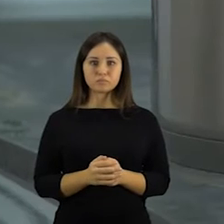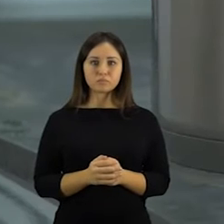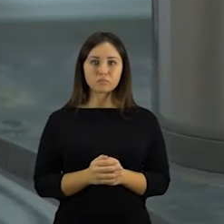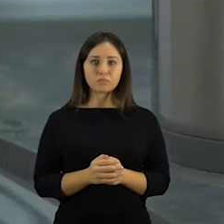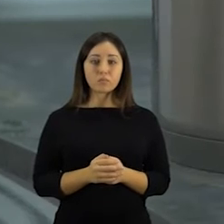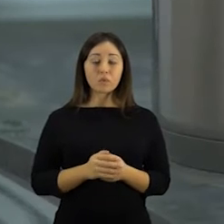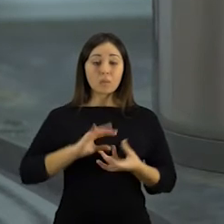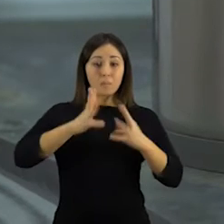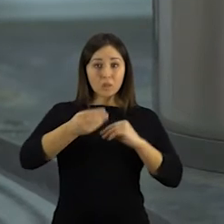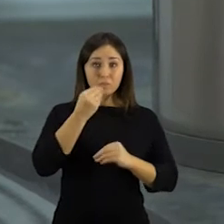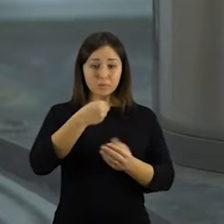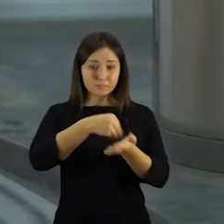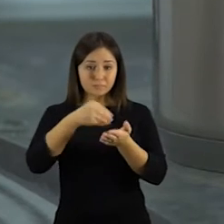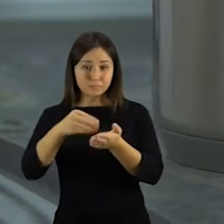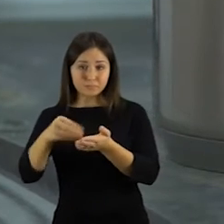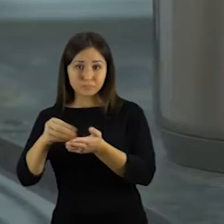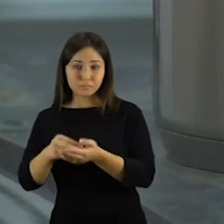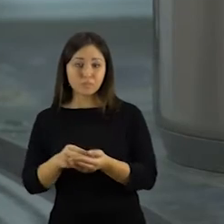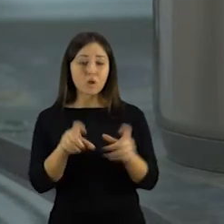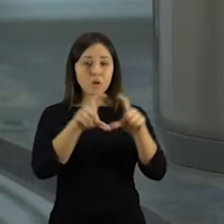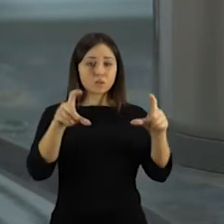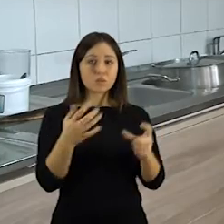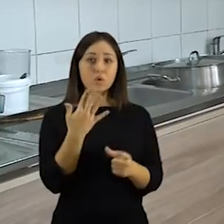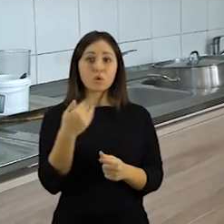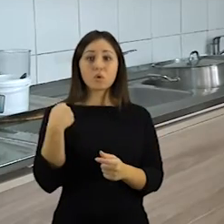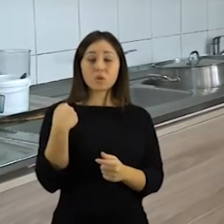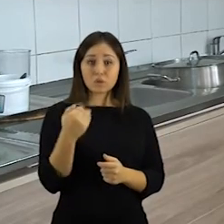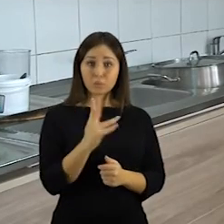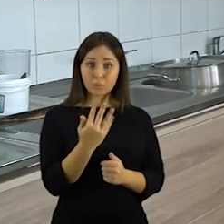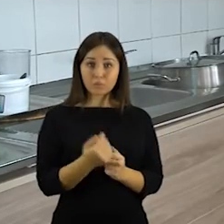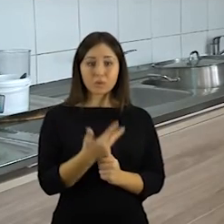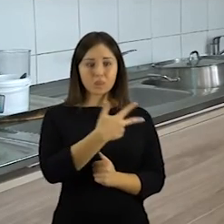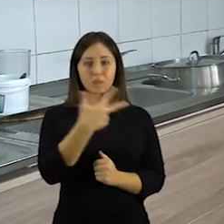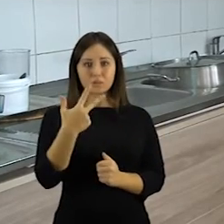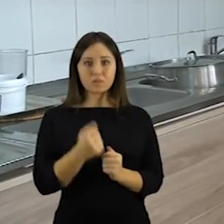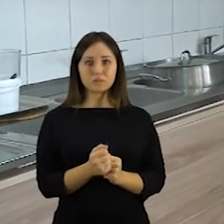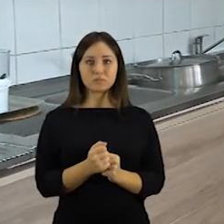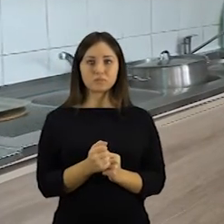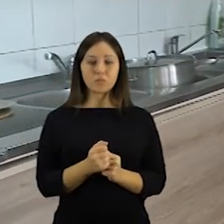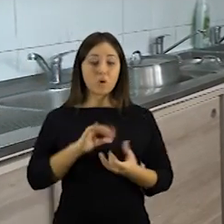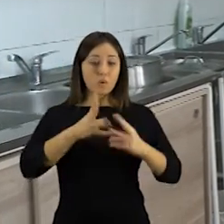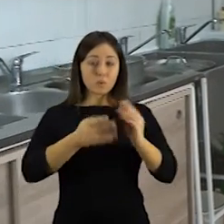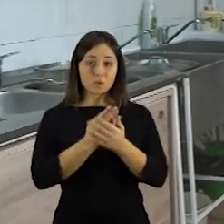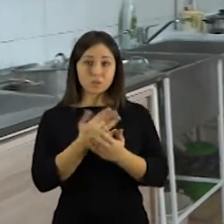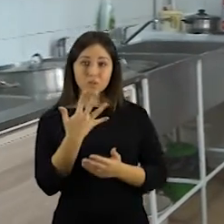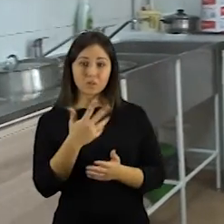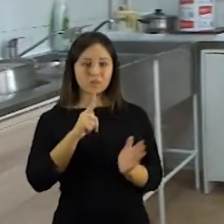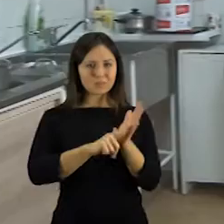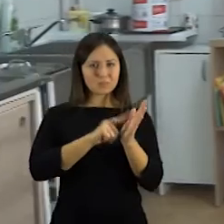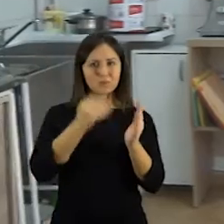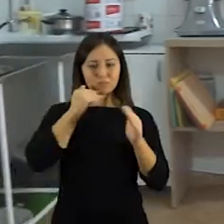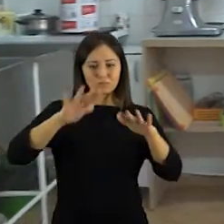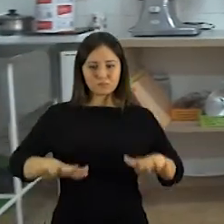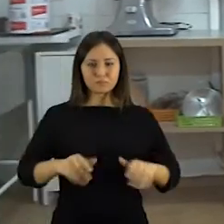Centralizuotai pirkti maisto produktus ir turėti bendrą valgeraštį šiuo metu pageidauja 33 šiaulių miesto ugdymo įstaigos iš maždaug 70.